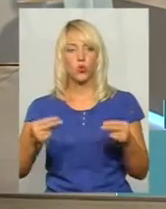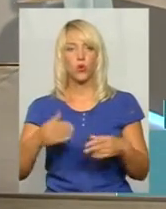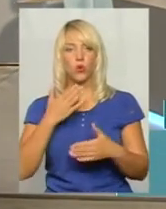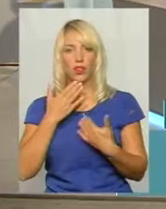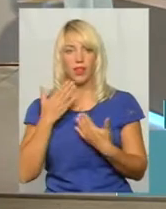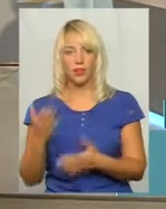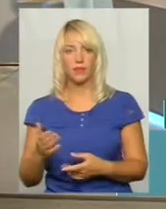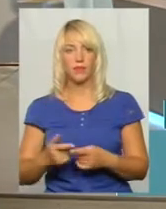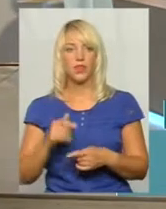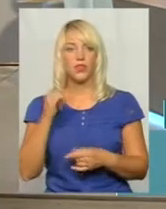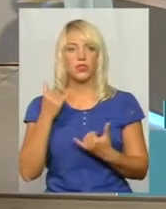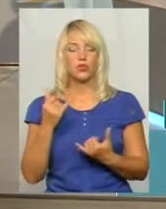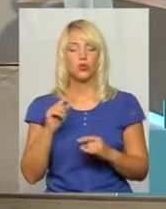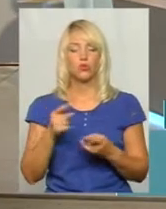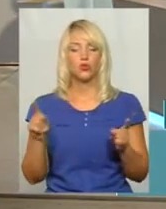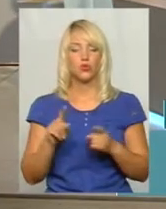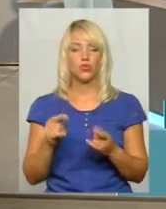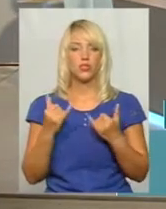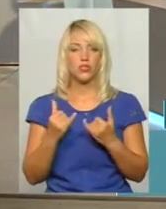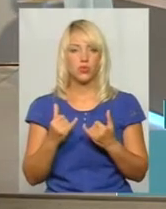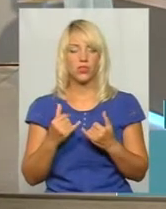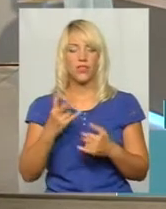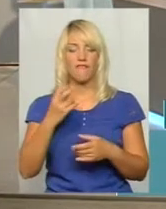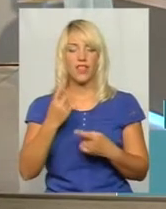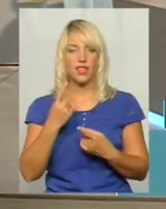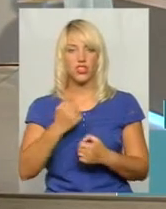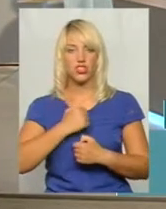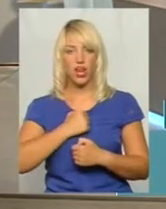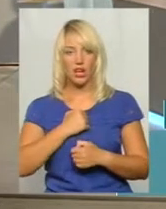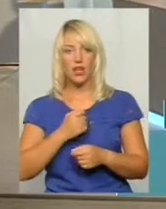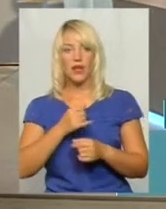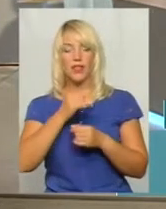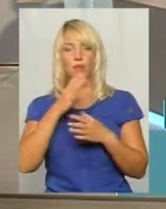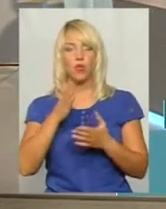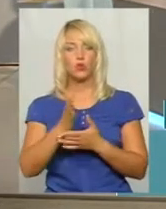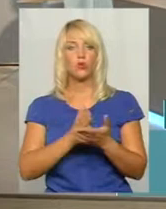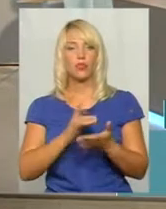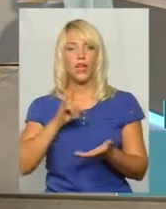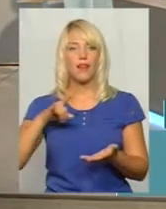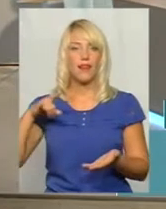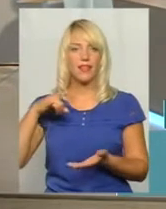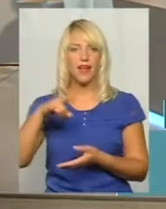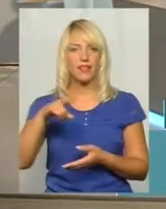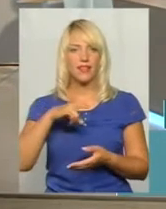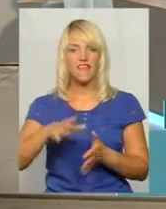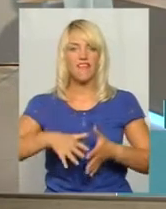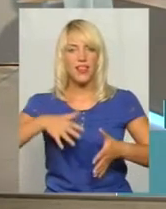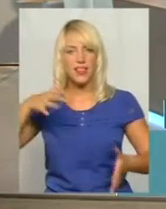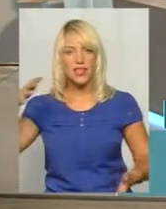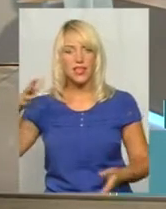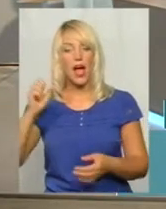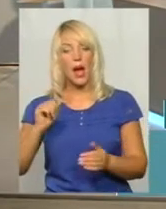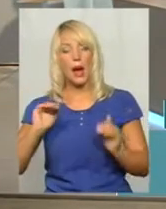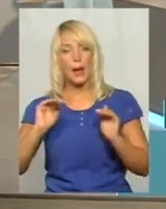сьогодні, на превеликий жаль, ми не можемо обслуговувати літаки великої авіації, а от літаки